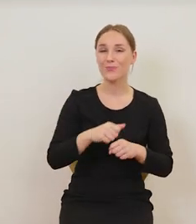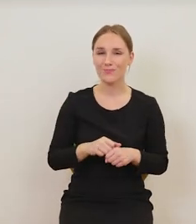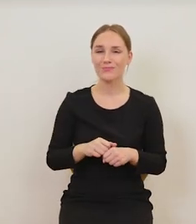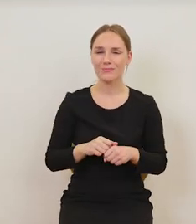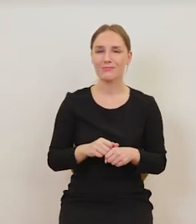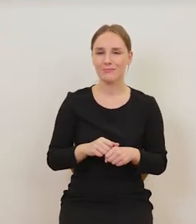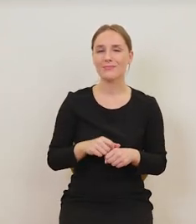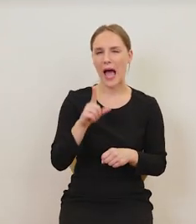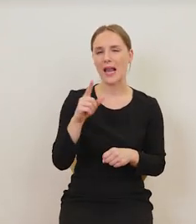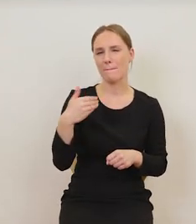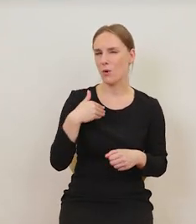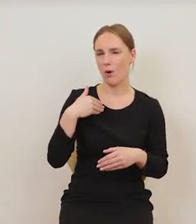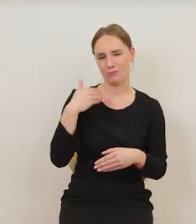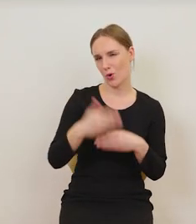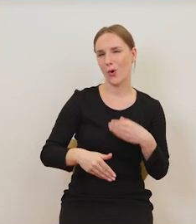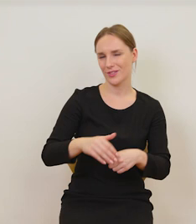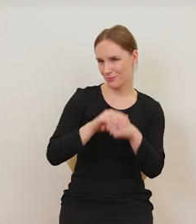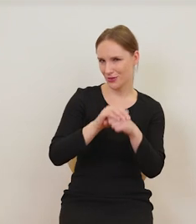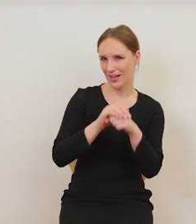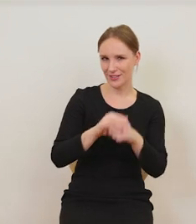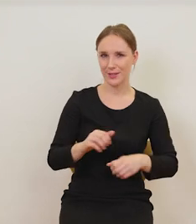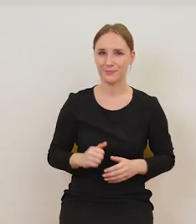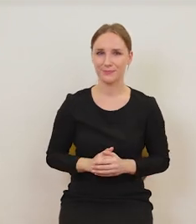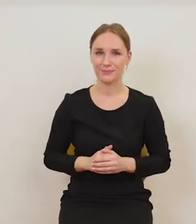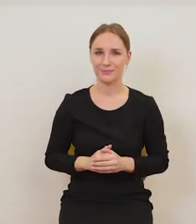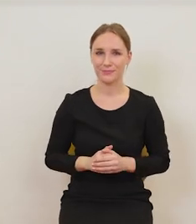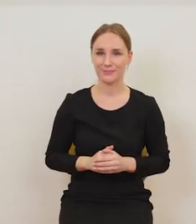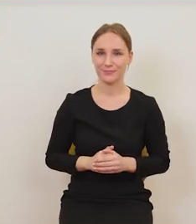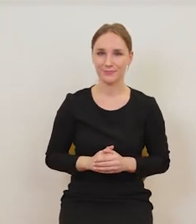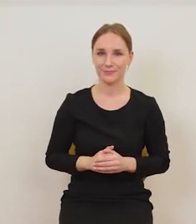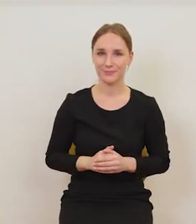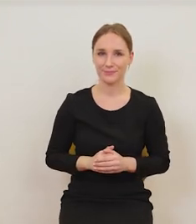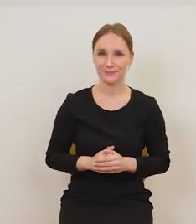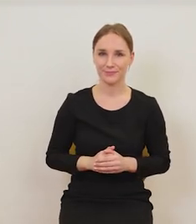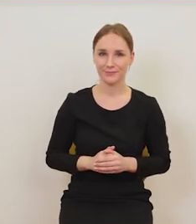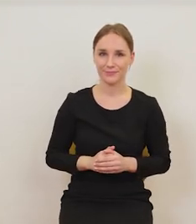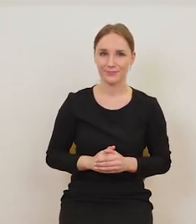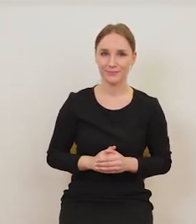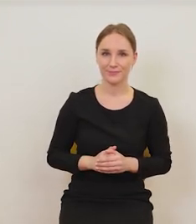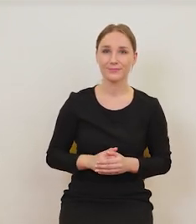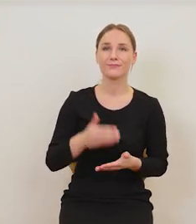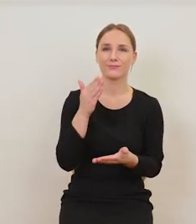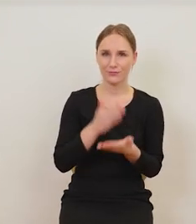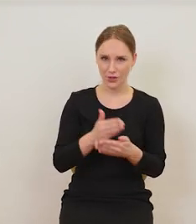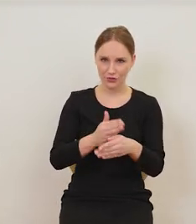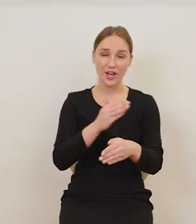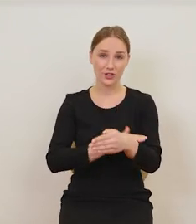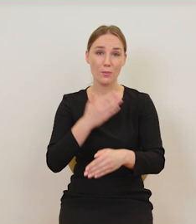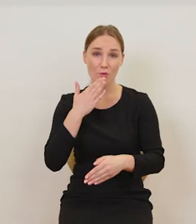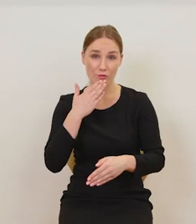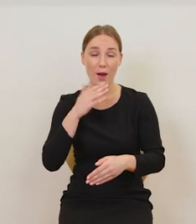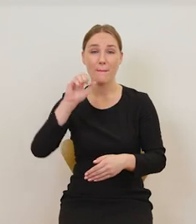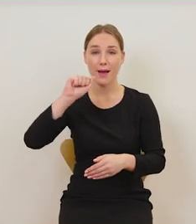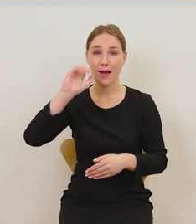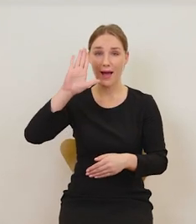ale przyjaźnili się do końca. Absynt, jak wspomniałem, to nie było takie byle jakie picie z kieliszka. To